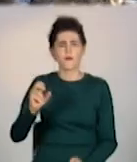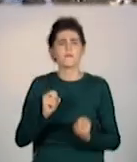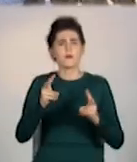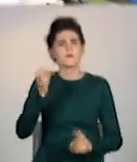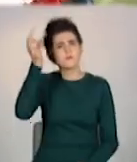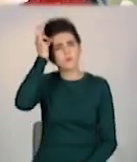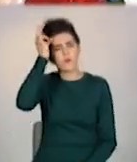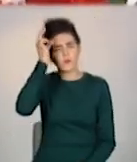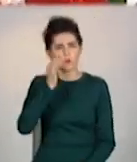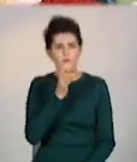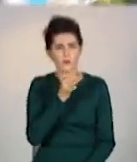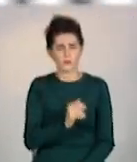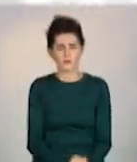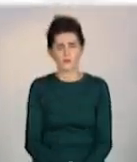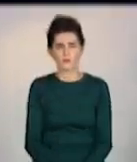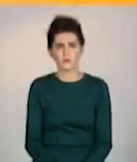той день очевидці.